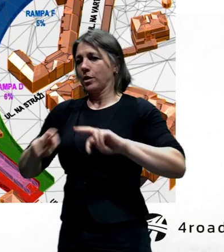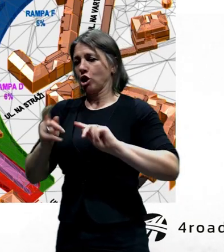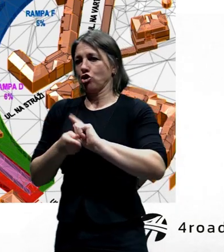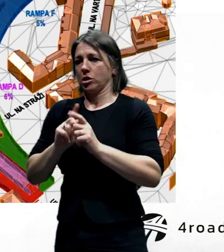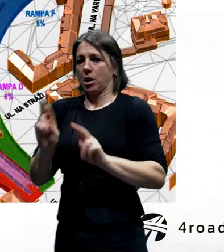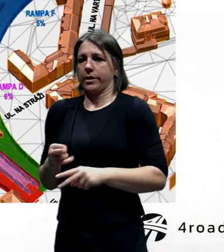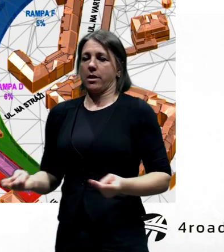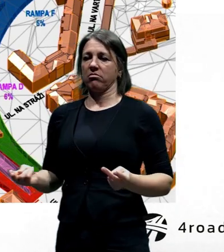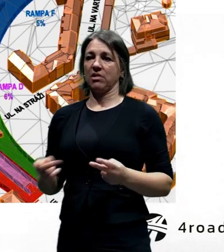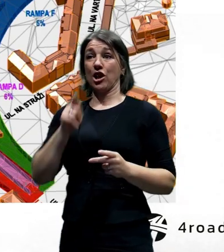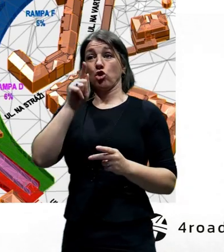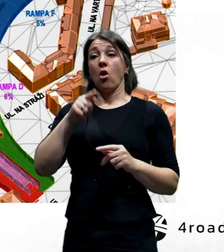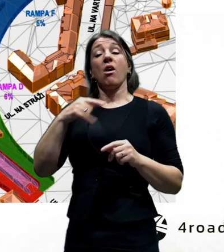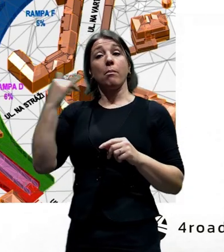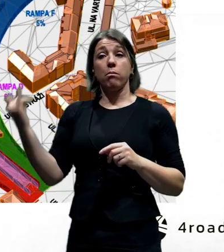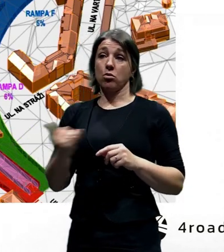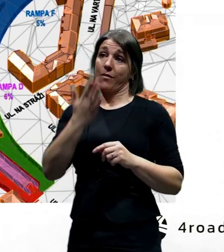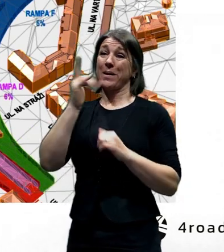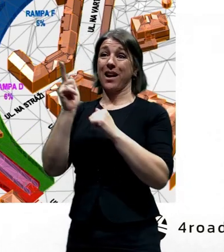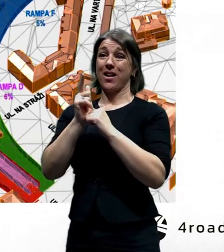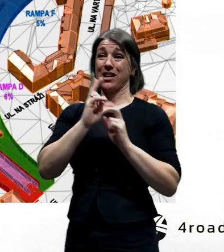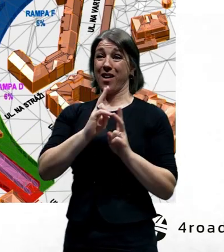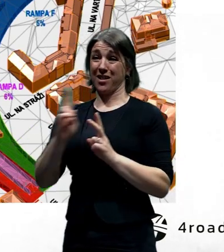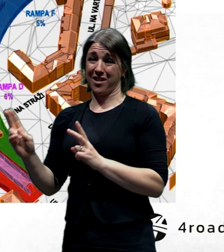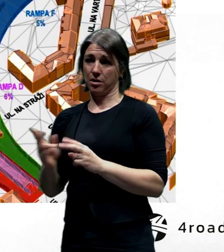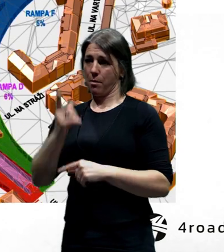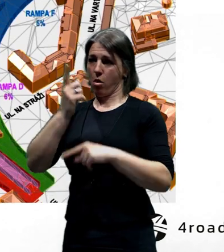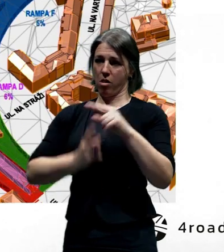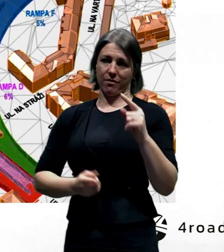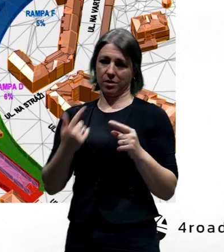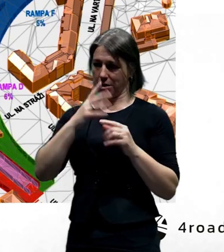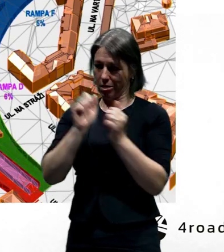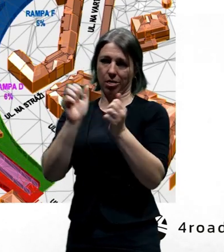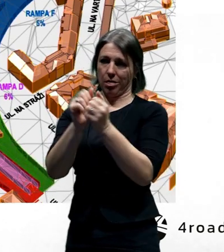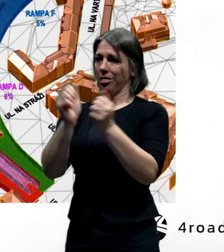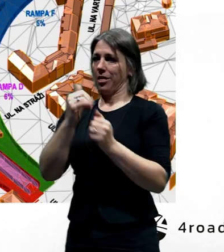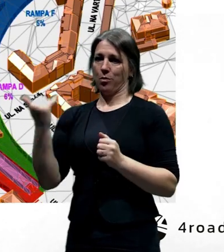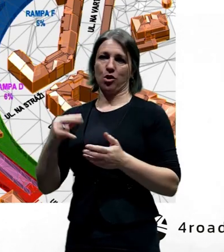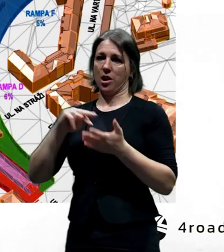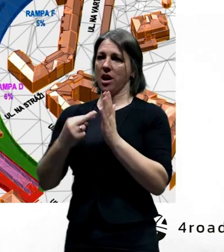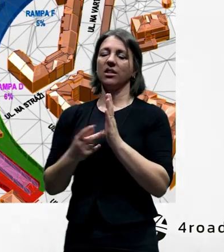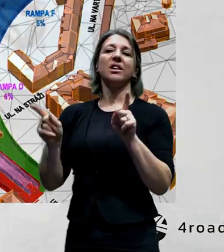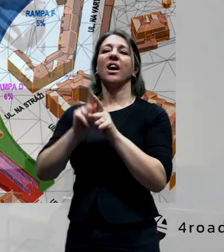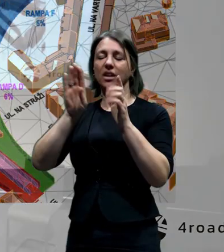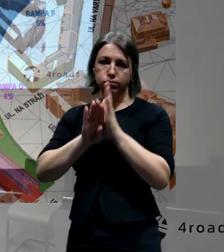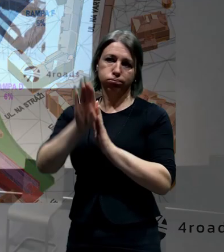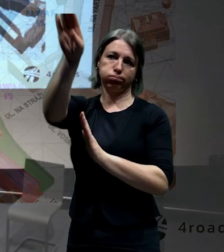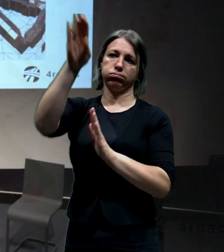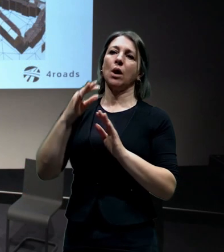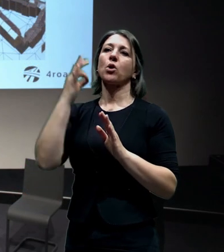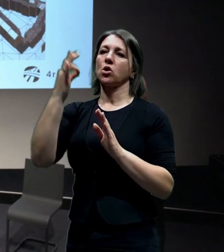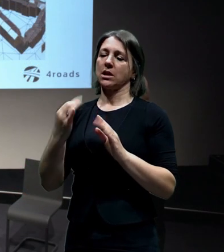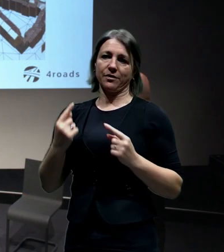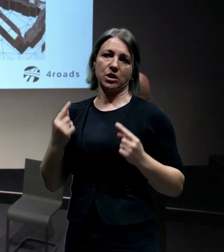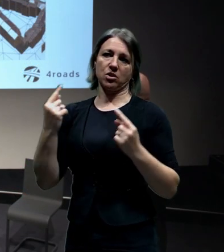podstatě ve více jak v polovině variant. Případně to bylo nahrazeno tím, že byly obrovské podelné sklony, tak aby se ty